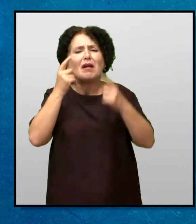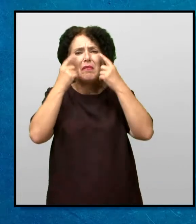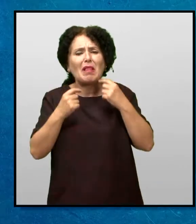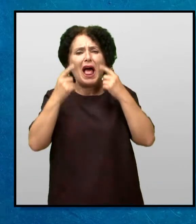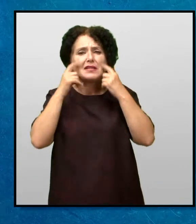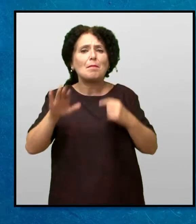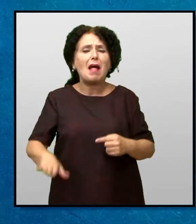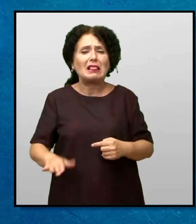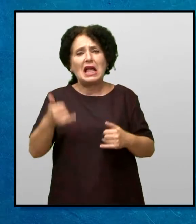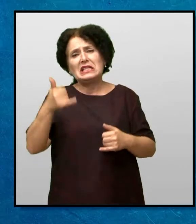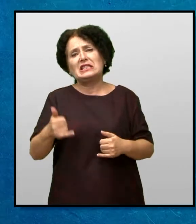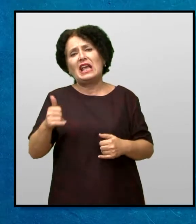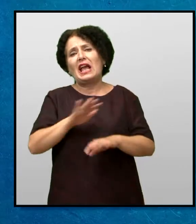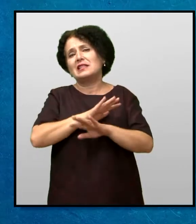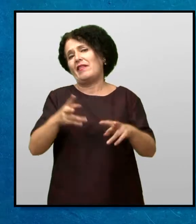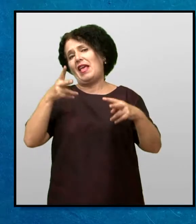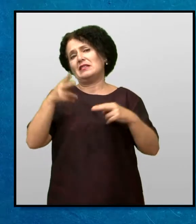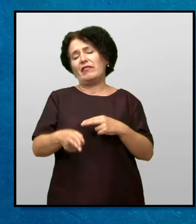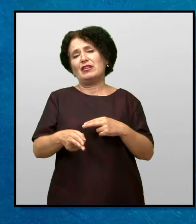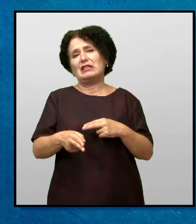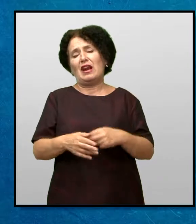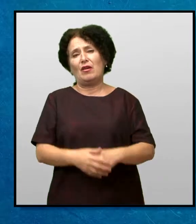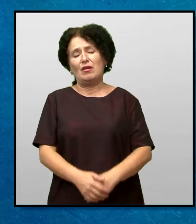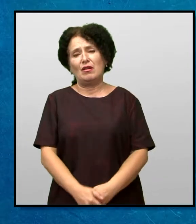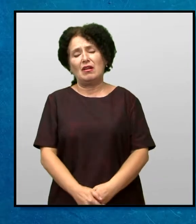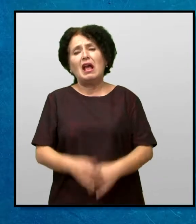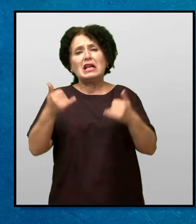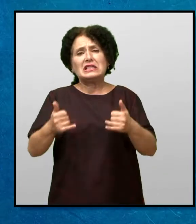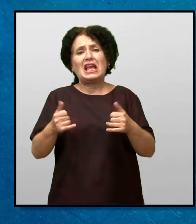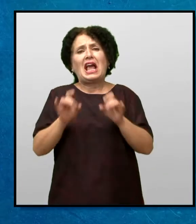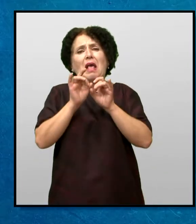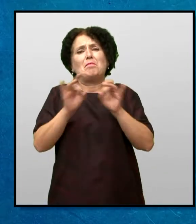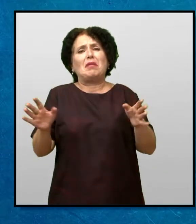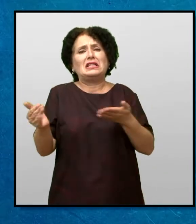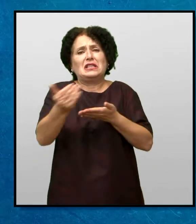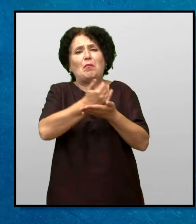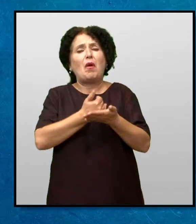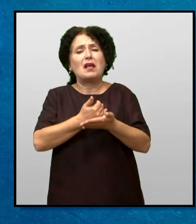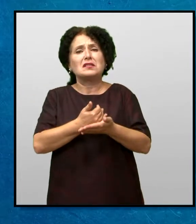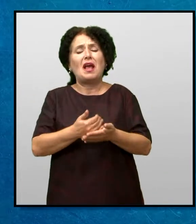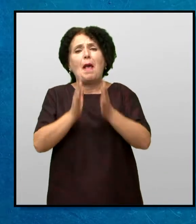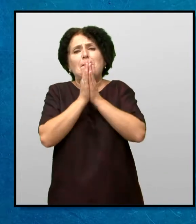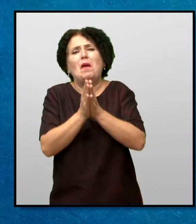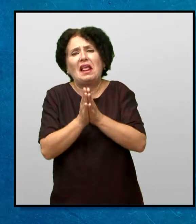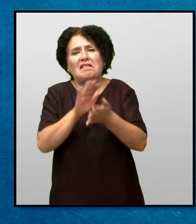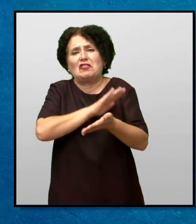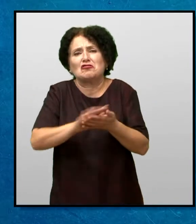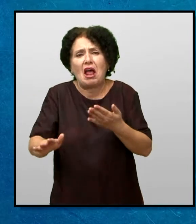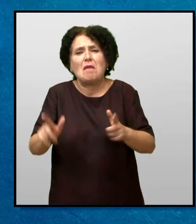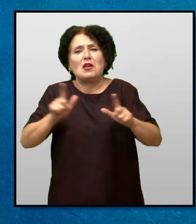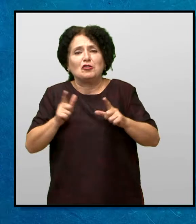солзи Сега се е свршено, мислаше таа Се е безполезно, молитвите